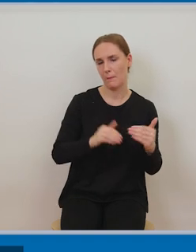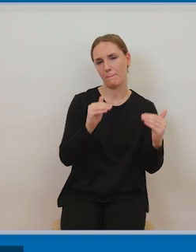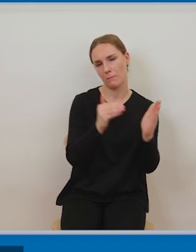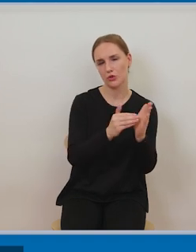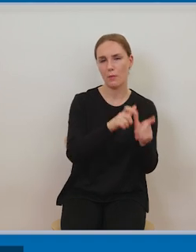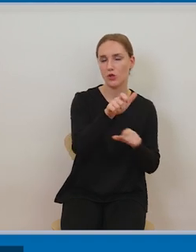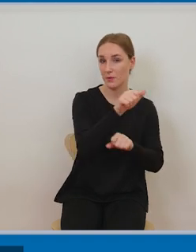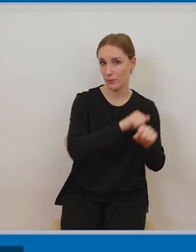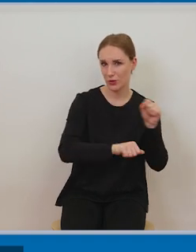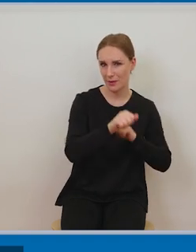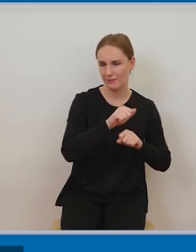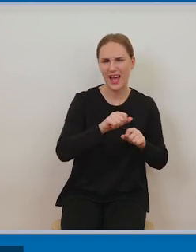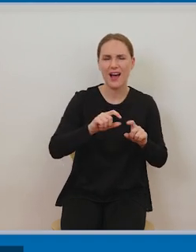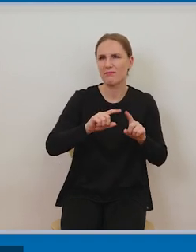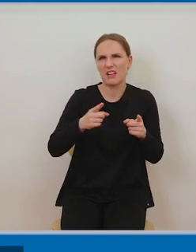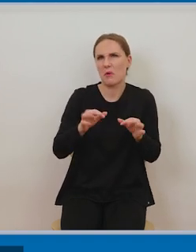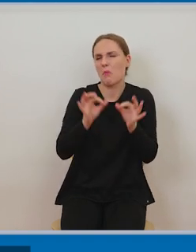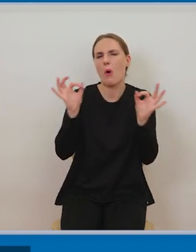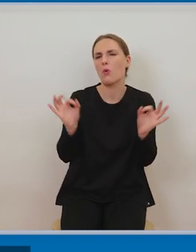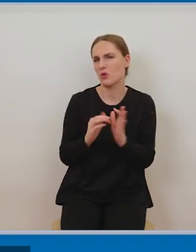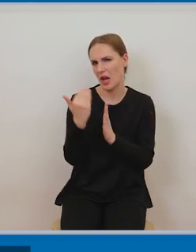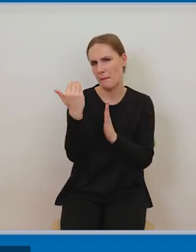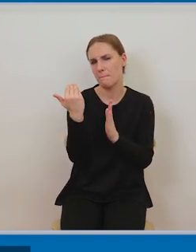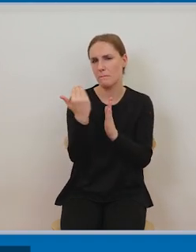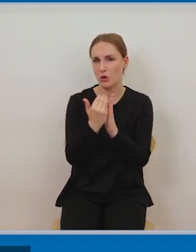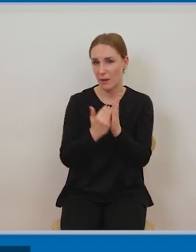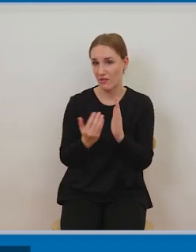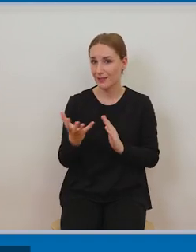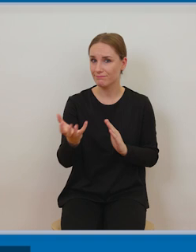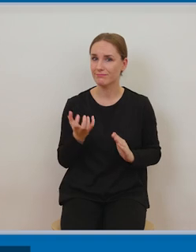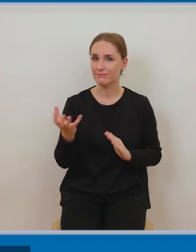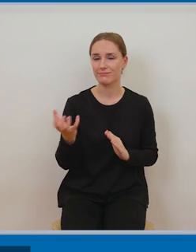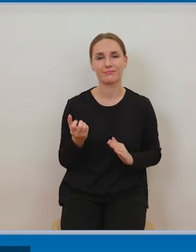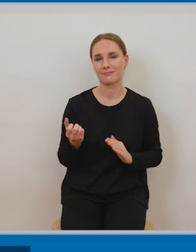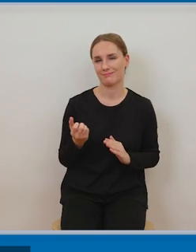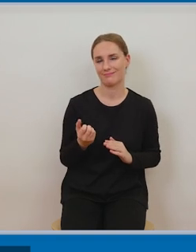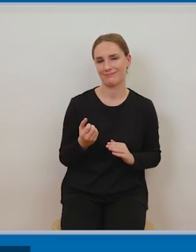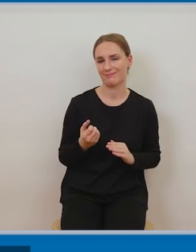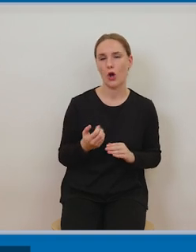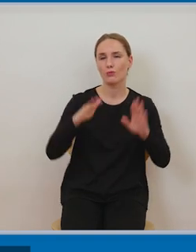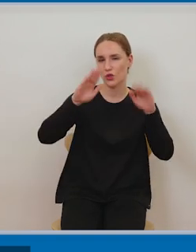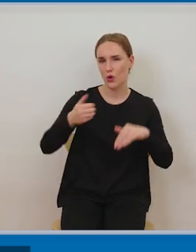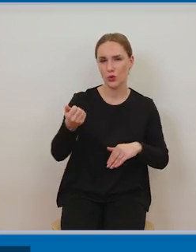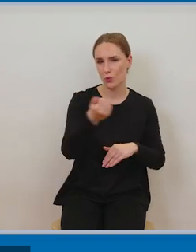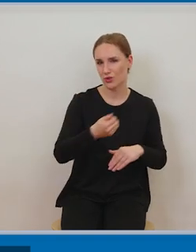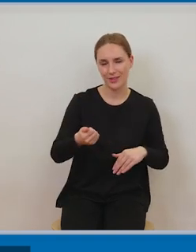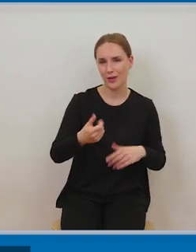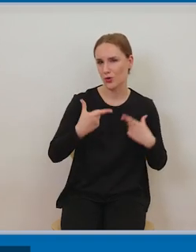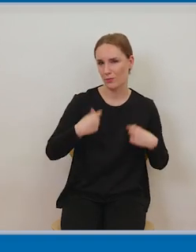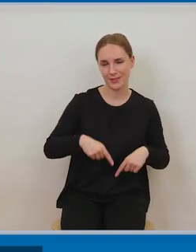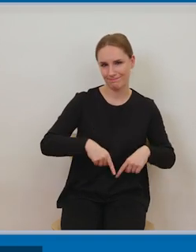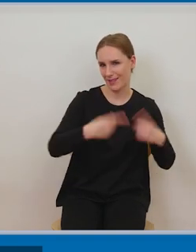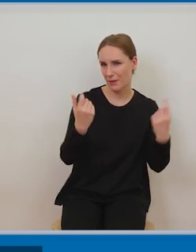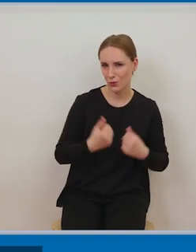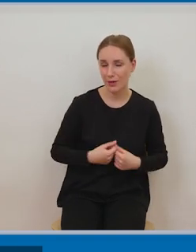tym zamkniętym kręgu osób które jest warunkiem korzystania w ramach dozwolonego użytku i znowu o ile możemy ściągnąć coś z